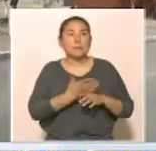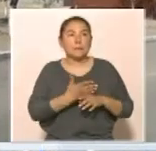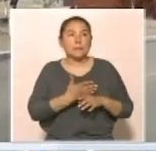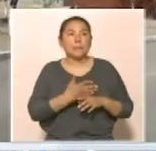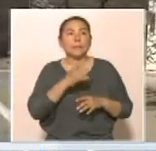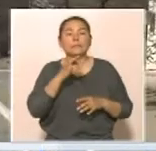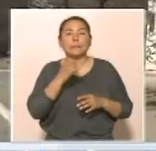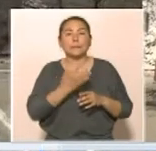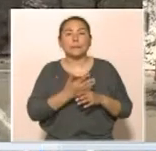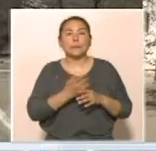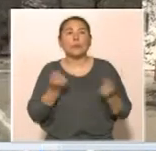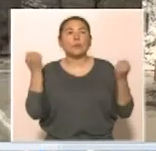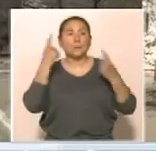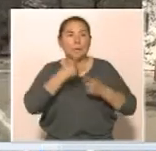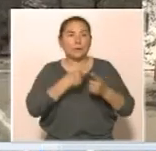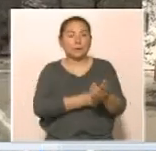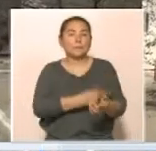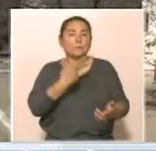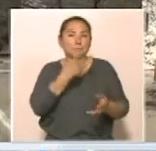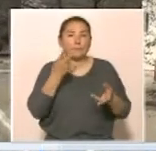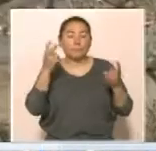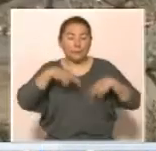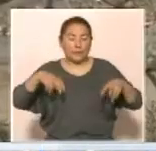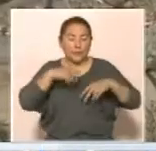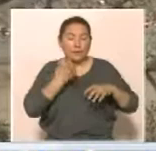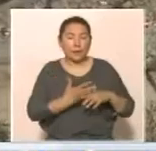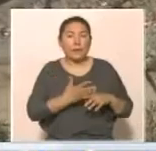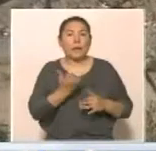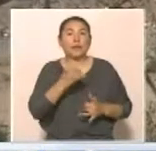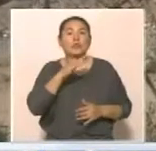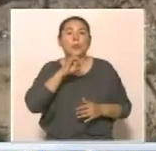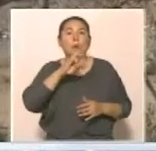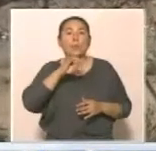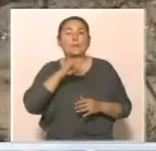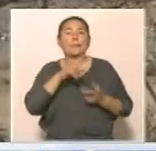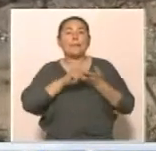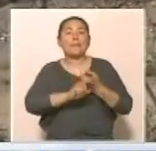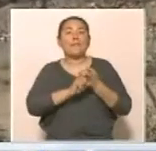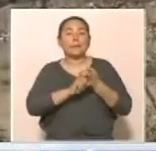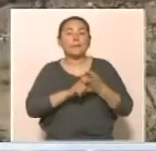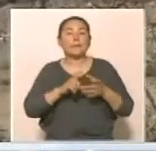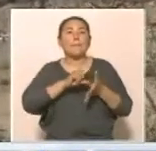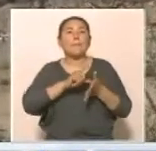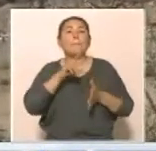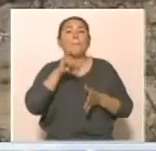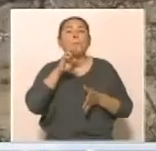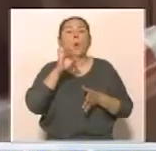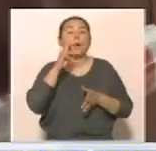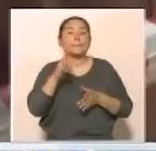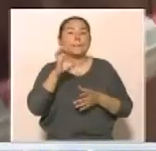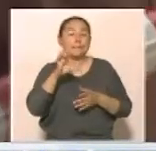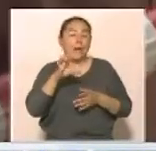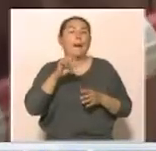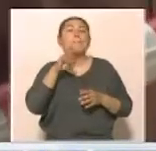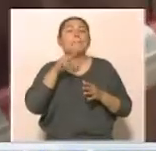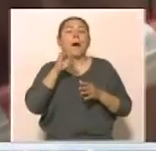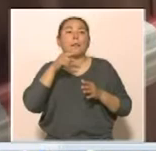үндеттің белгілері анықталған. Қазір науқаз жаңа өзен қалал қауруханасындағы инфекциялық бөлімнің бокс палатасында жатырым науқаз тұратын, үймен оның